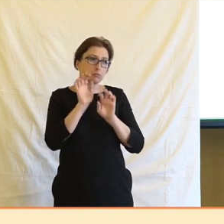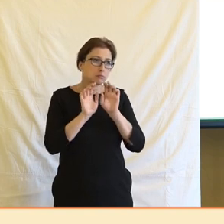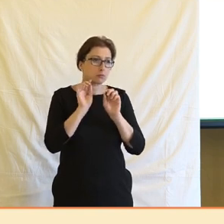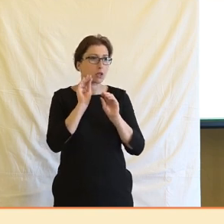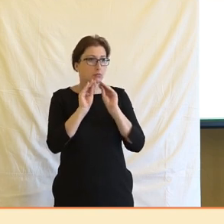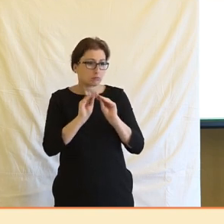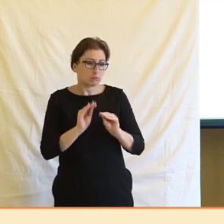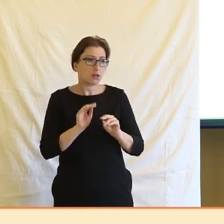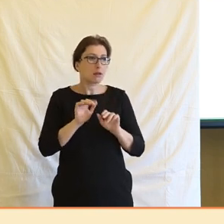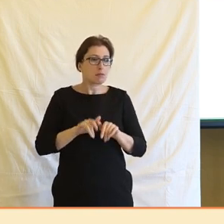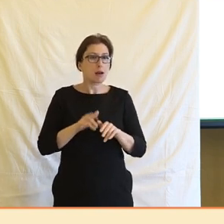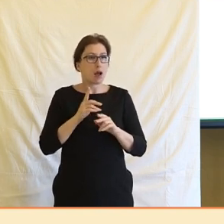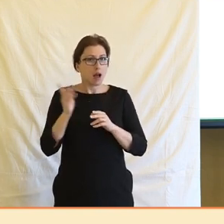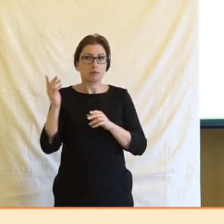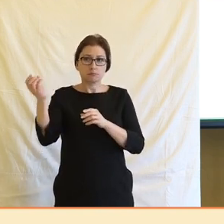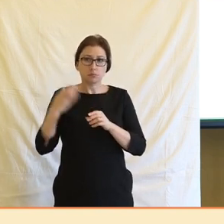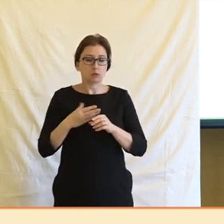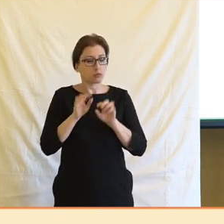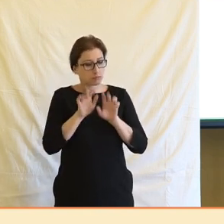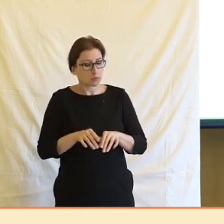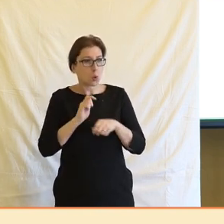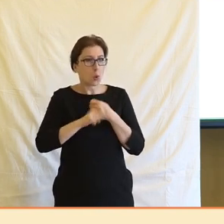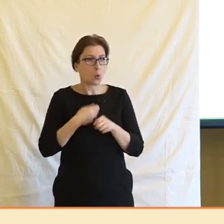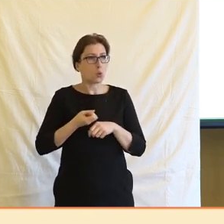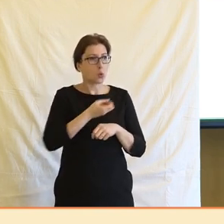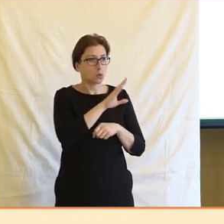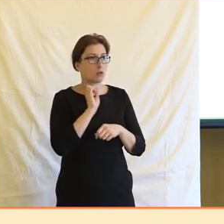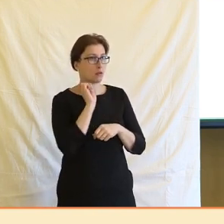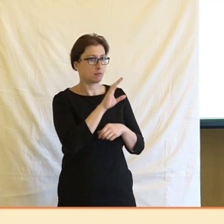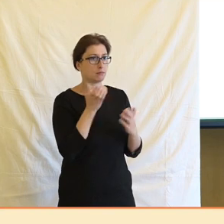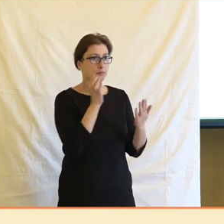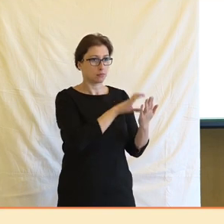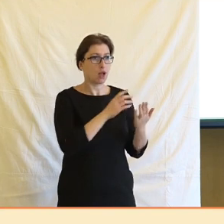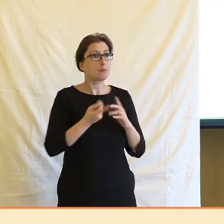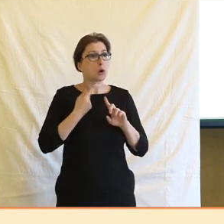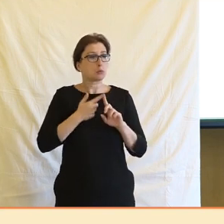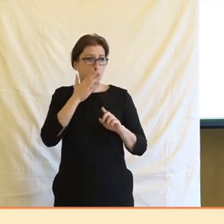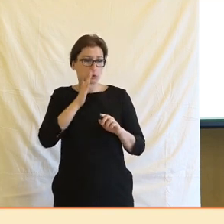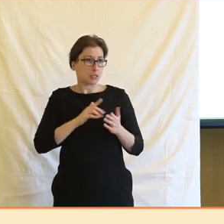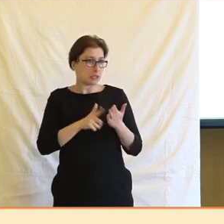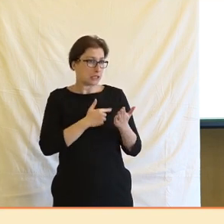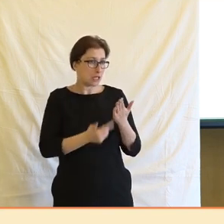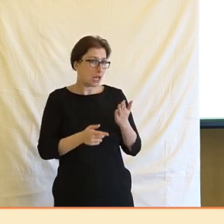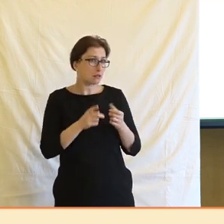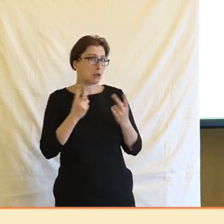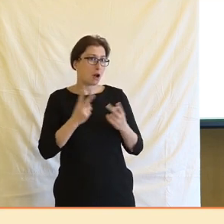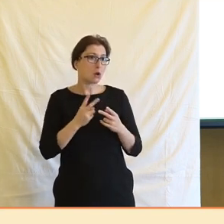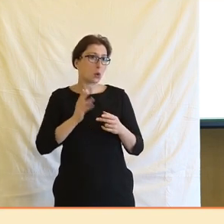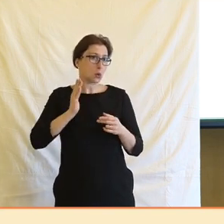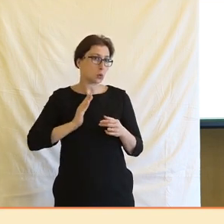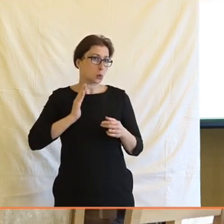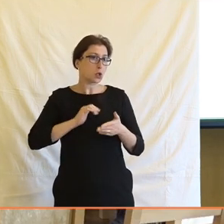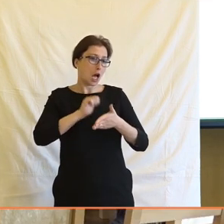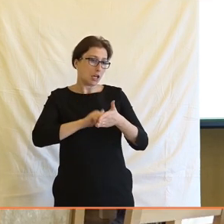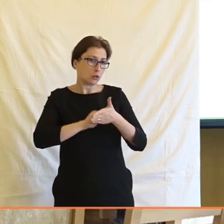má nějakým způsobem algoritmizovanou tu práci a nemá ty podmínky až tak špatné a pokud dělá u alespoň trochu slušné